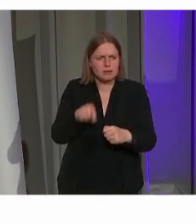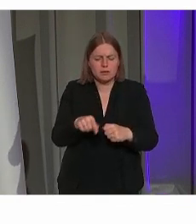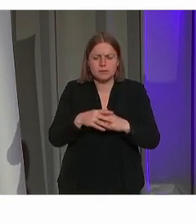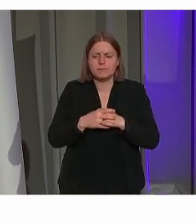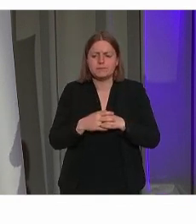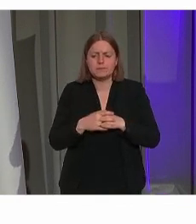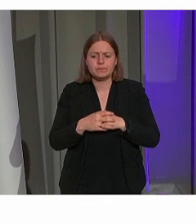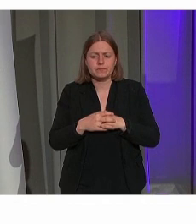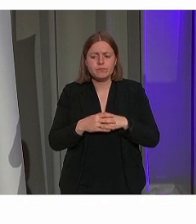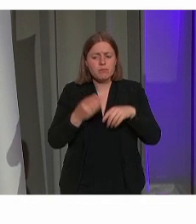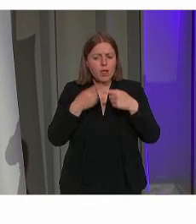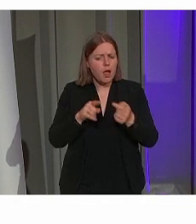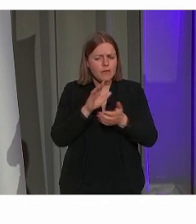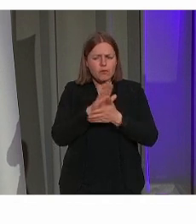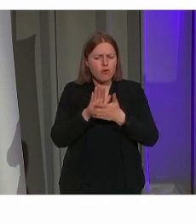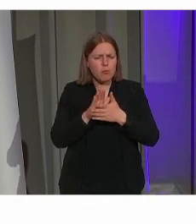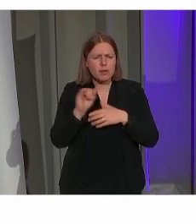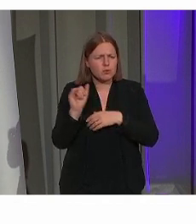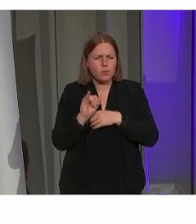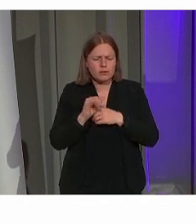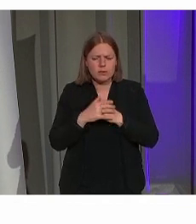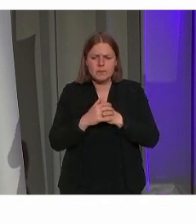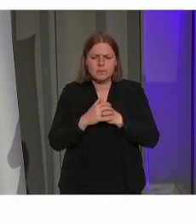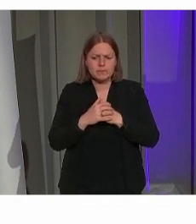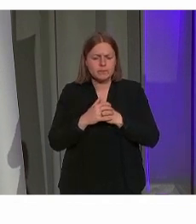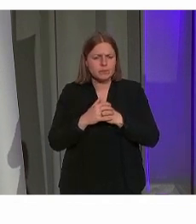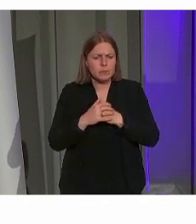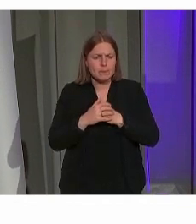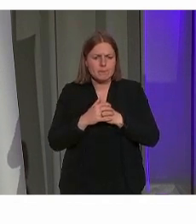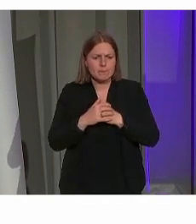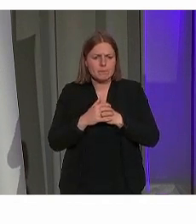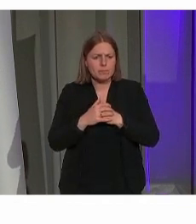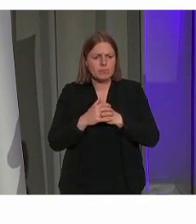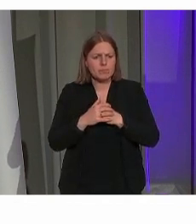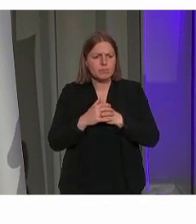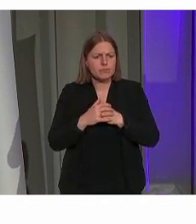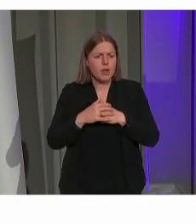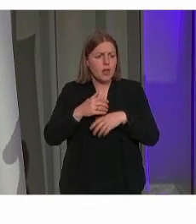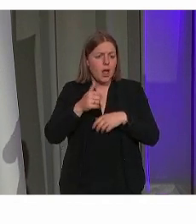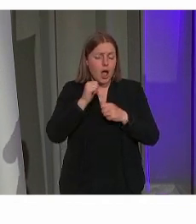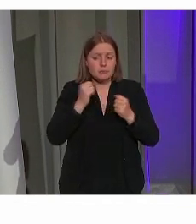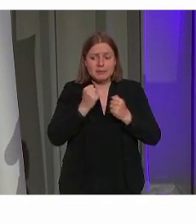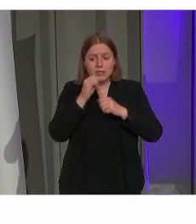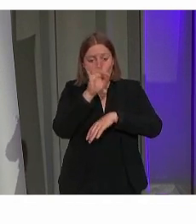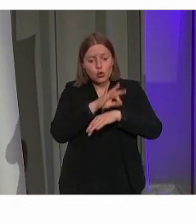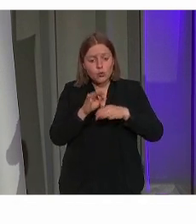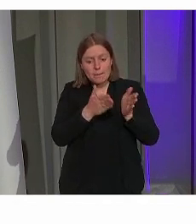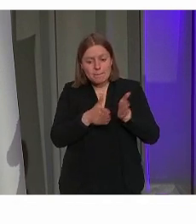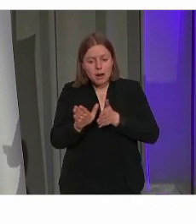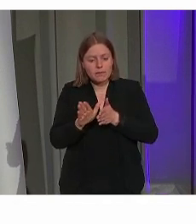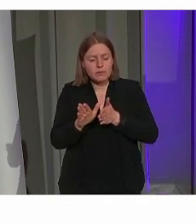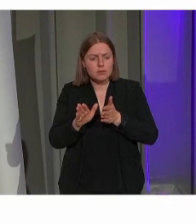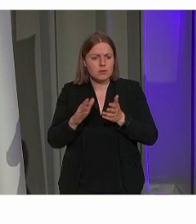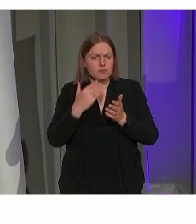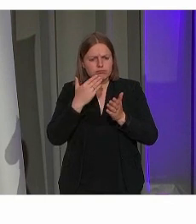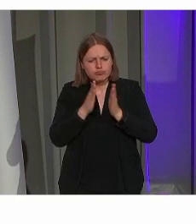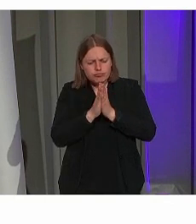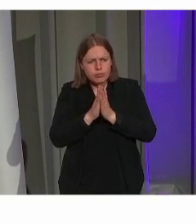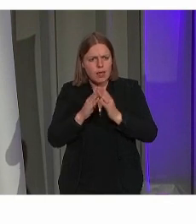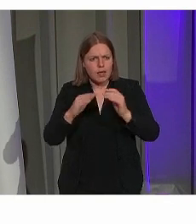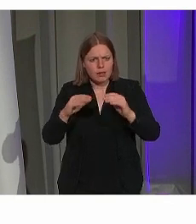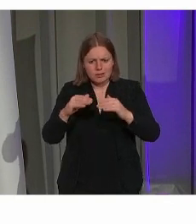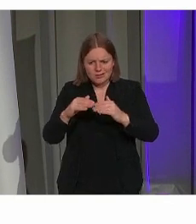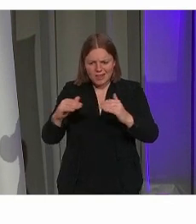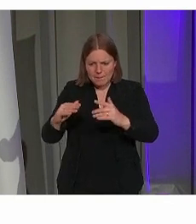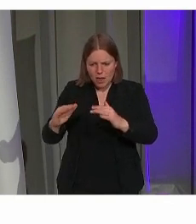een voorbeeld hierbij is dat er ook gevraagd wordt binnen ontwerpplannen om bijvoorbeeld drempelverlagingen of andere